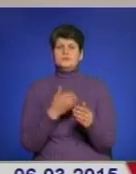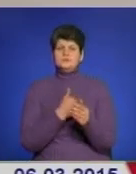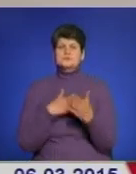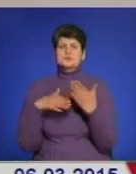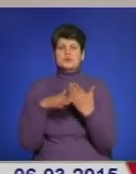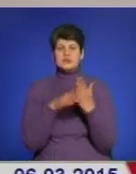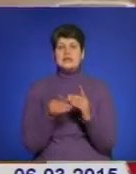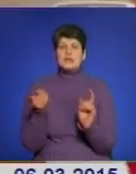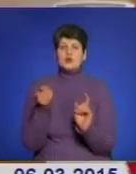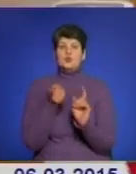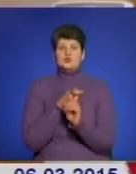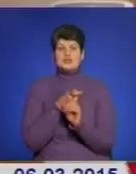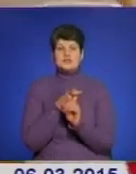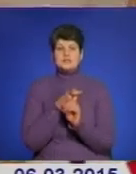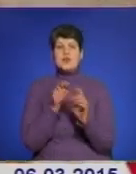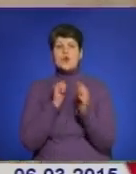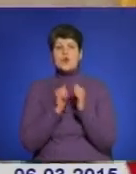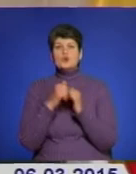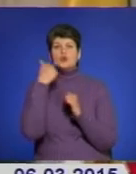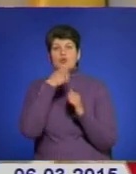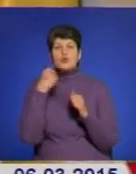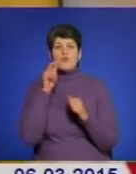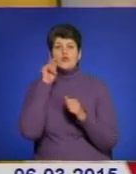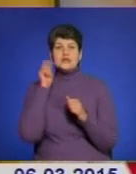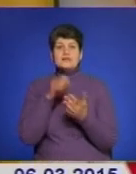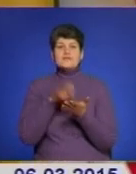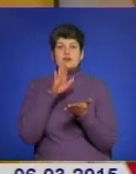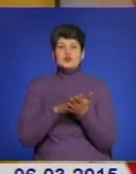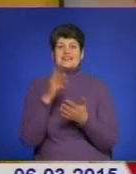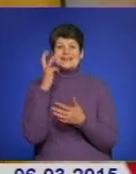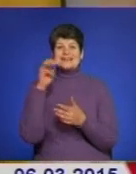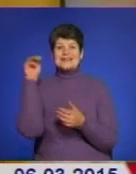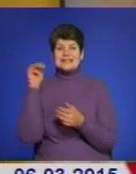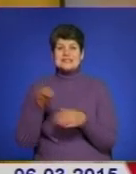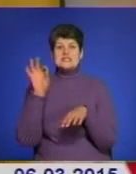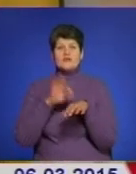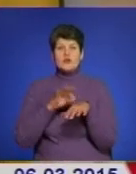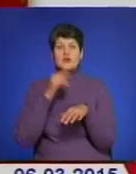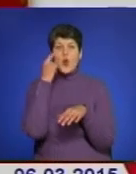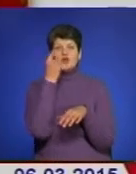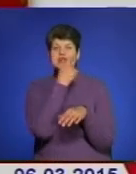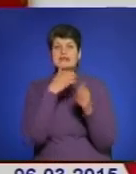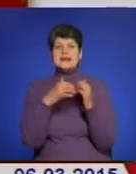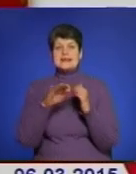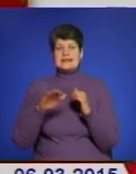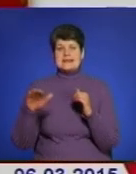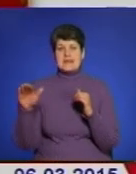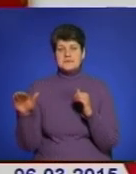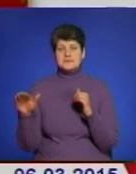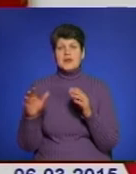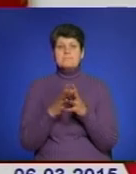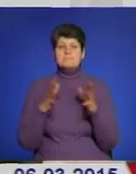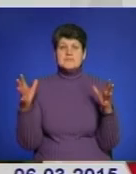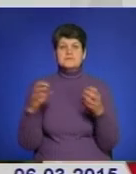допомогти, долучитись. Кожного року в Україні фіксують понад 300 тисяч захворювань очей серед дітей. Більшість патологій